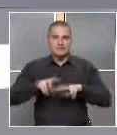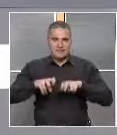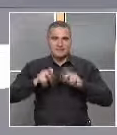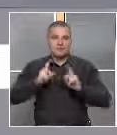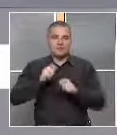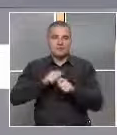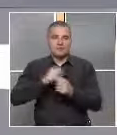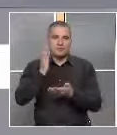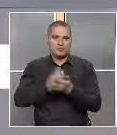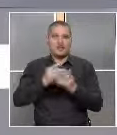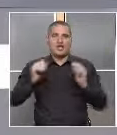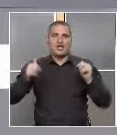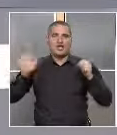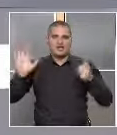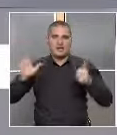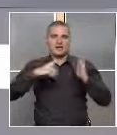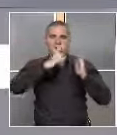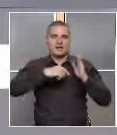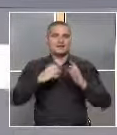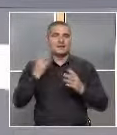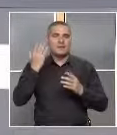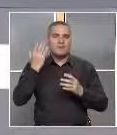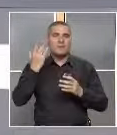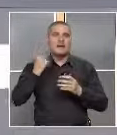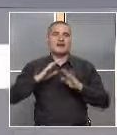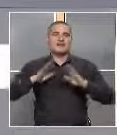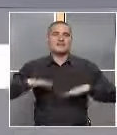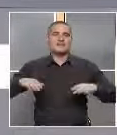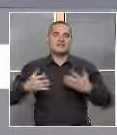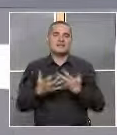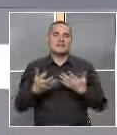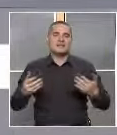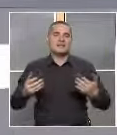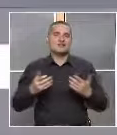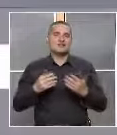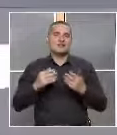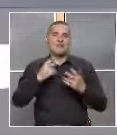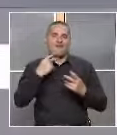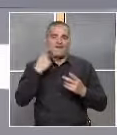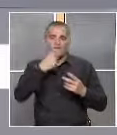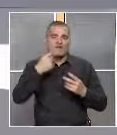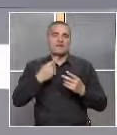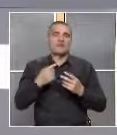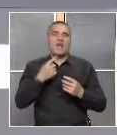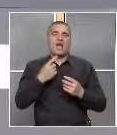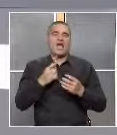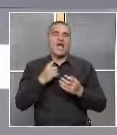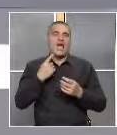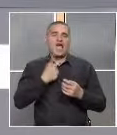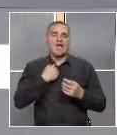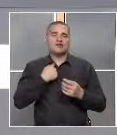последните 6 месеца, бяха с деца с различен тип езикови нарушения. Идеята е